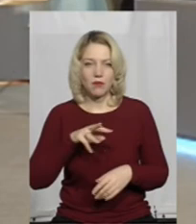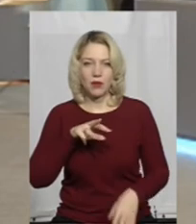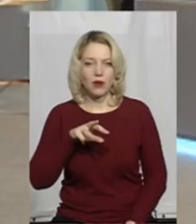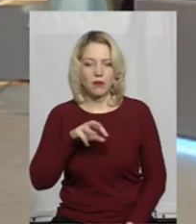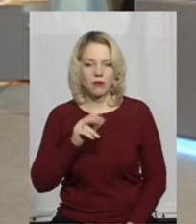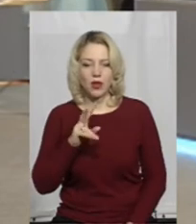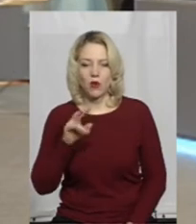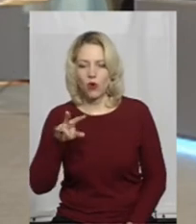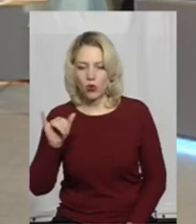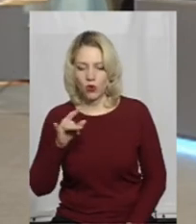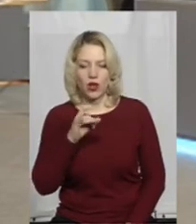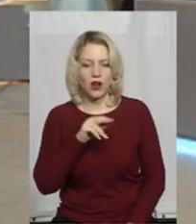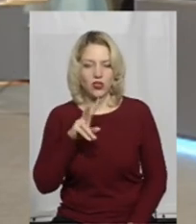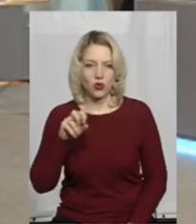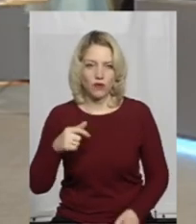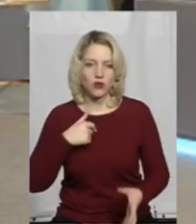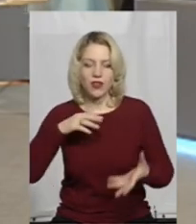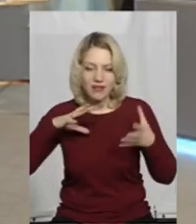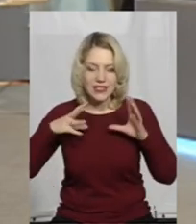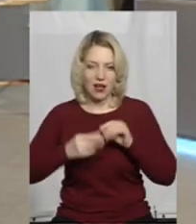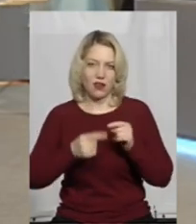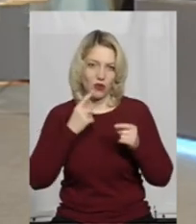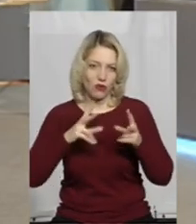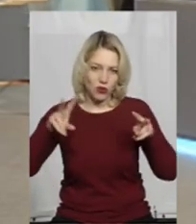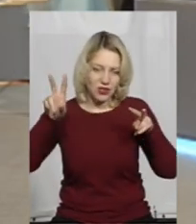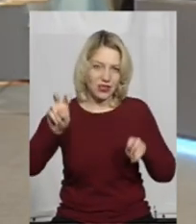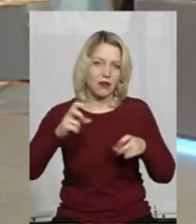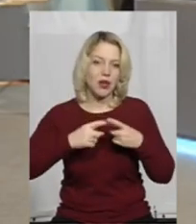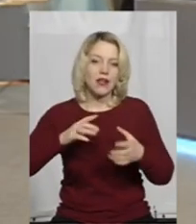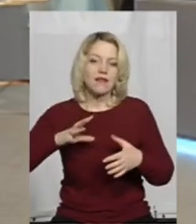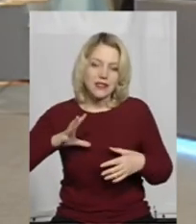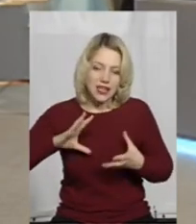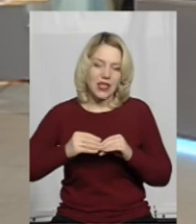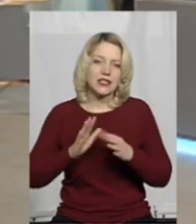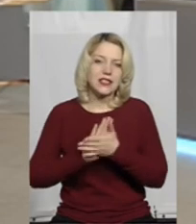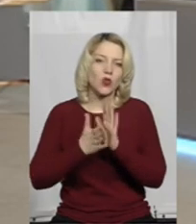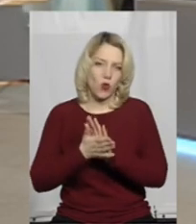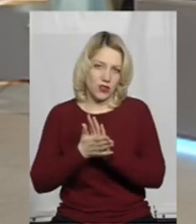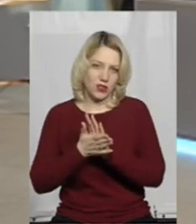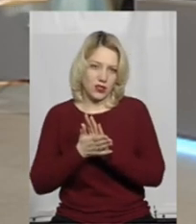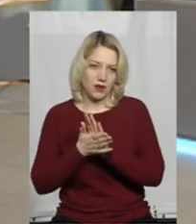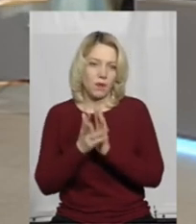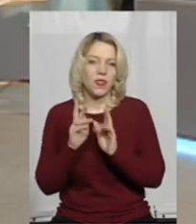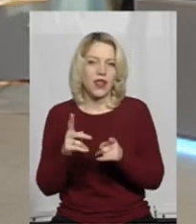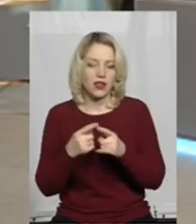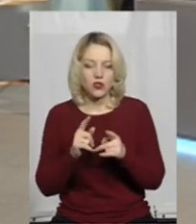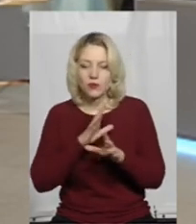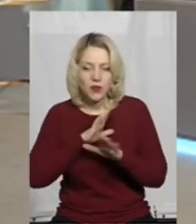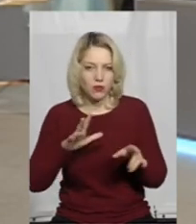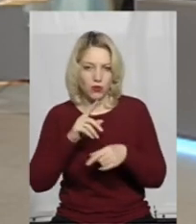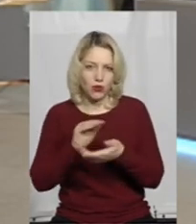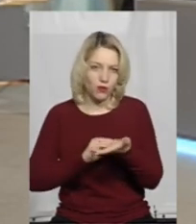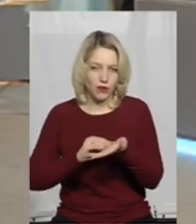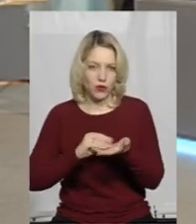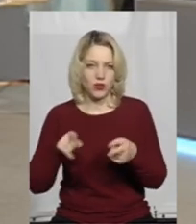Рачковську. Я кажу взагалі про ситуацію. Як її уникнути, такої